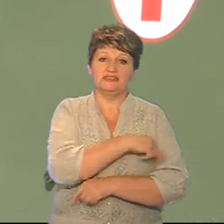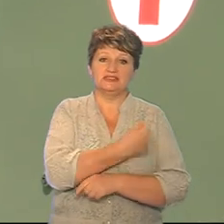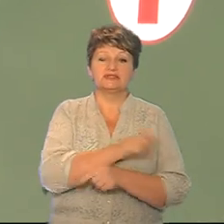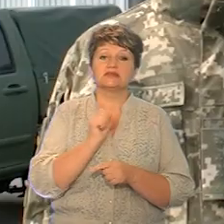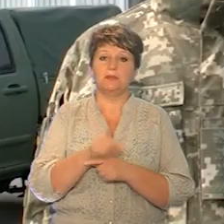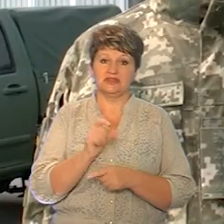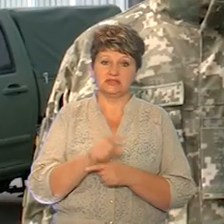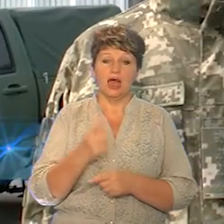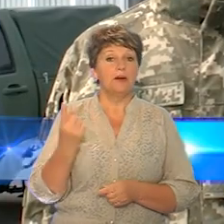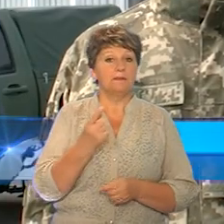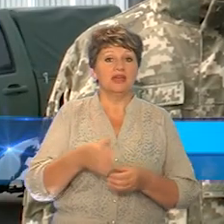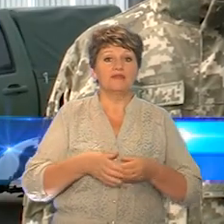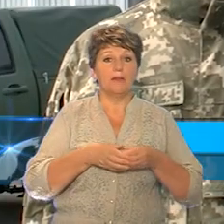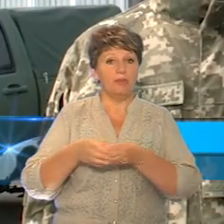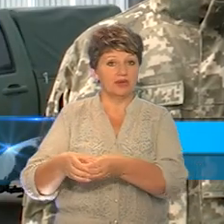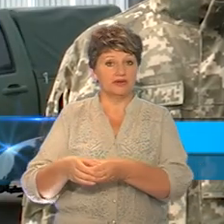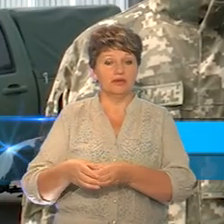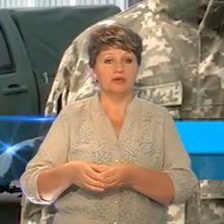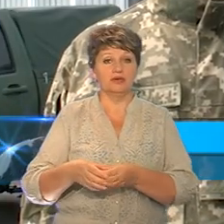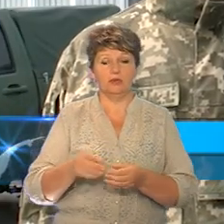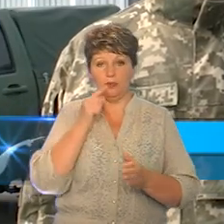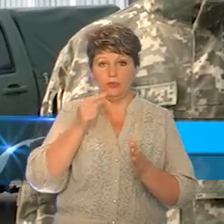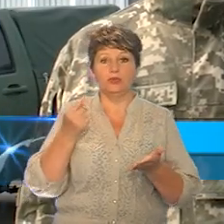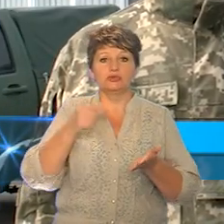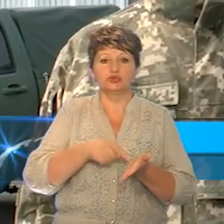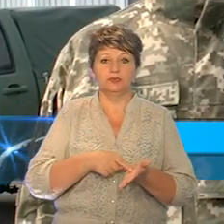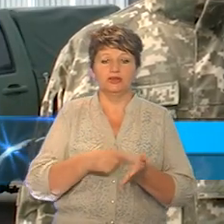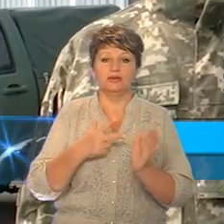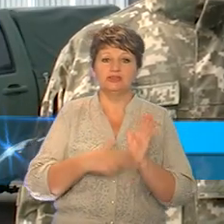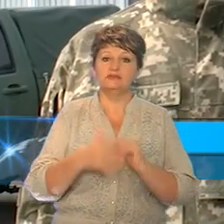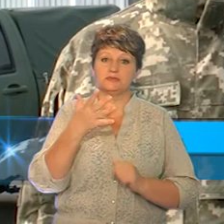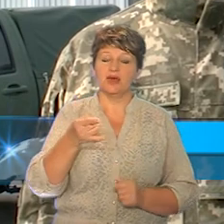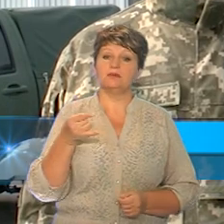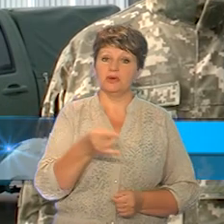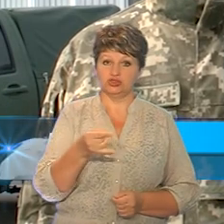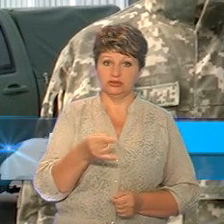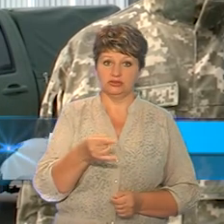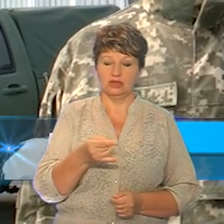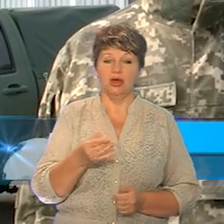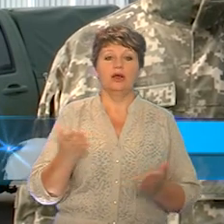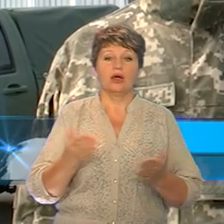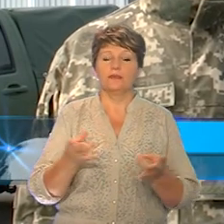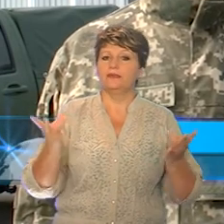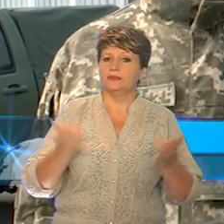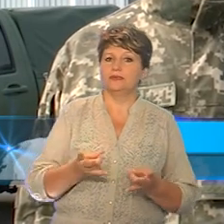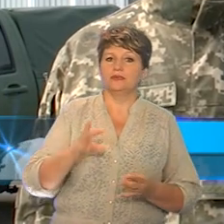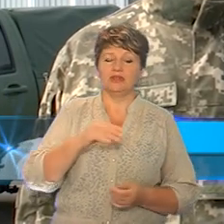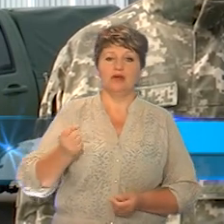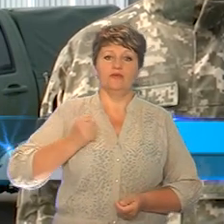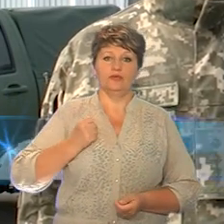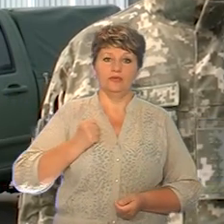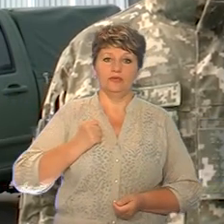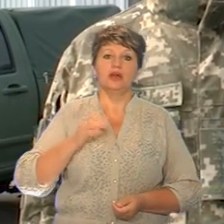призначення. У першій партії надійшли збройні сили, 85 машин, які експлуатуються на потреби збройних сил